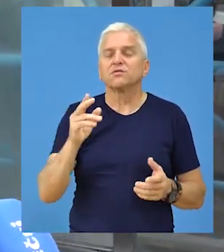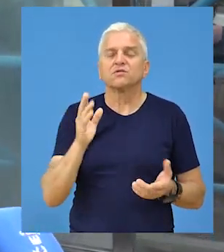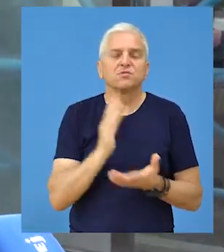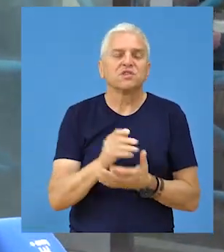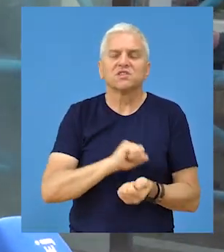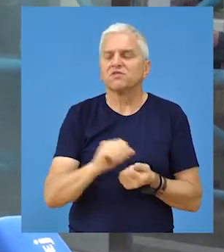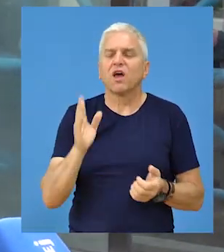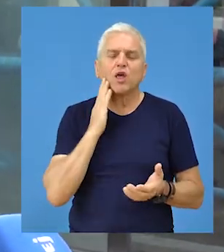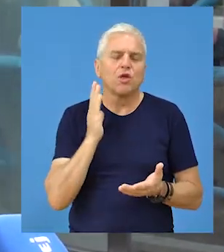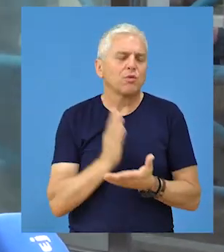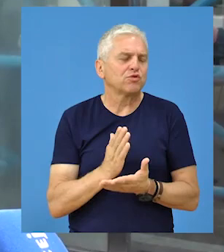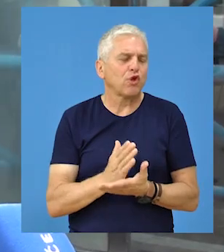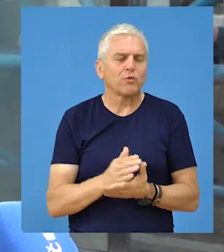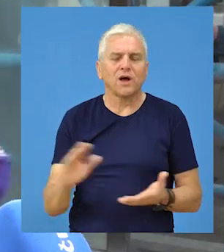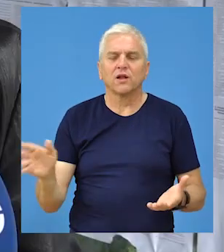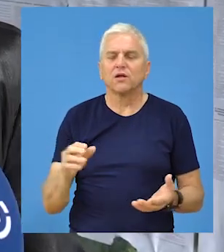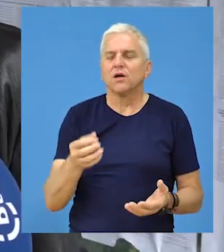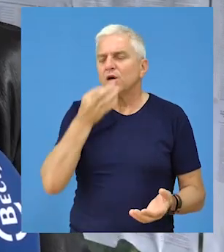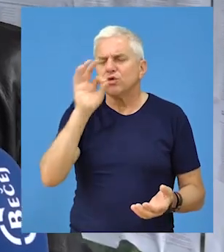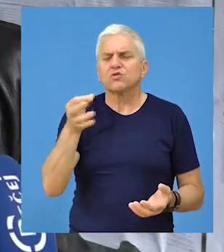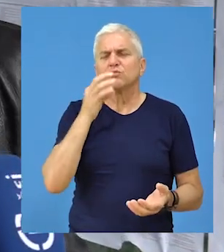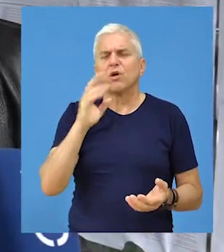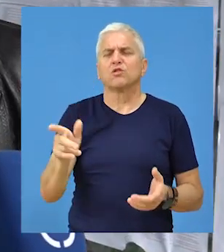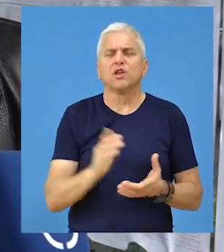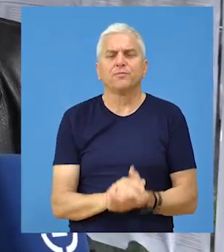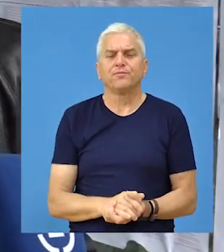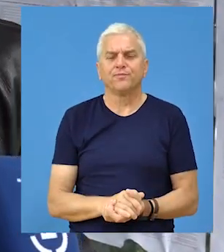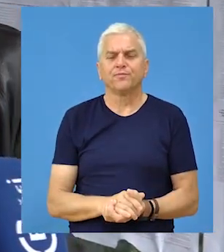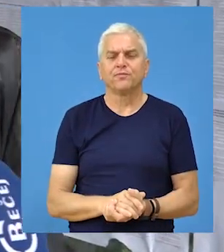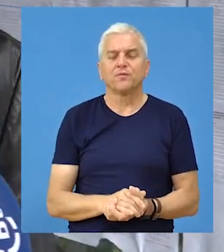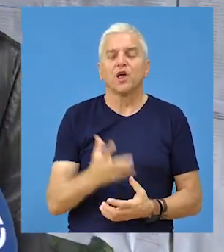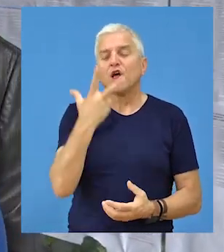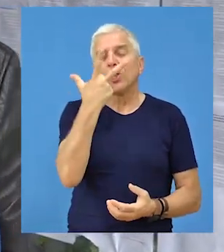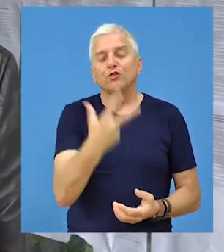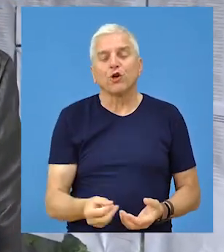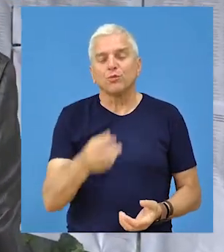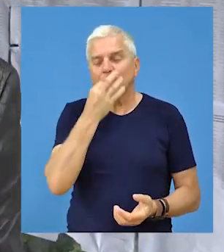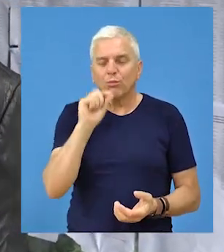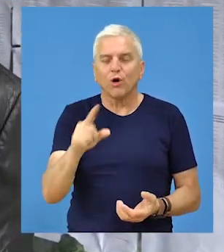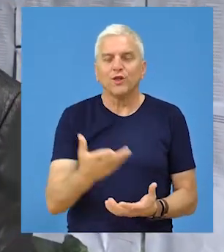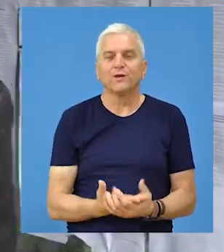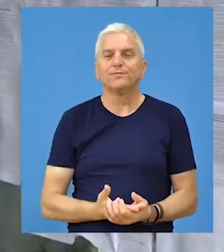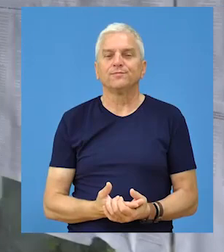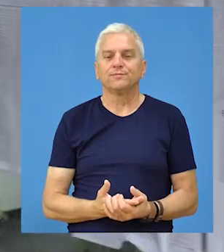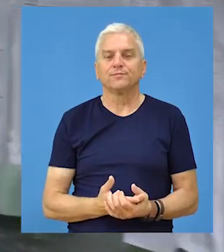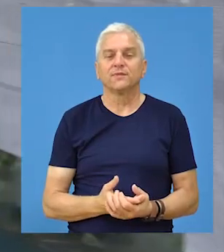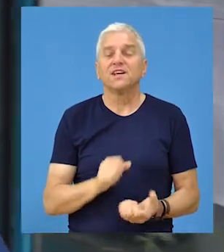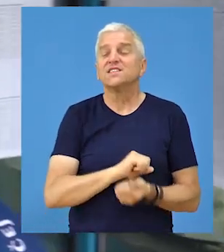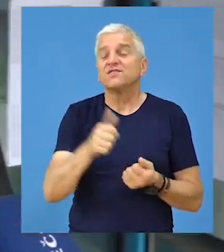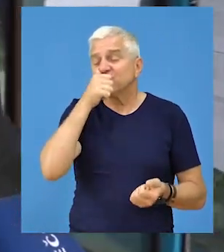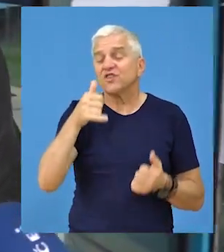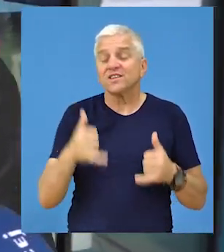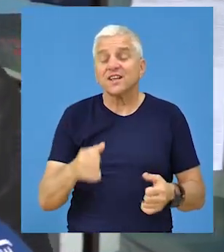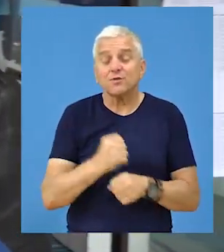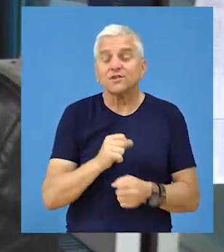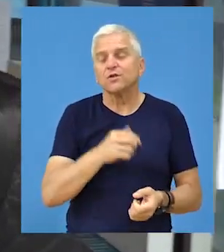da će proći najnormalnije ako što su i da sada što prešli. Pa još bolje, još bolje. Tro duplo da bude bolje. Tro duplo. To